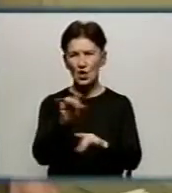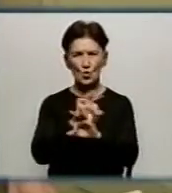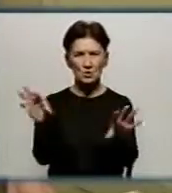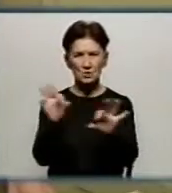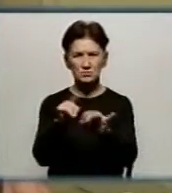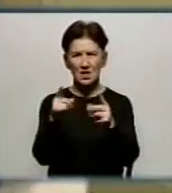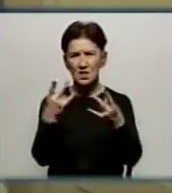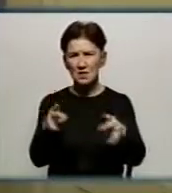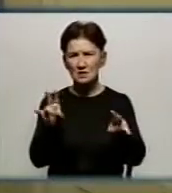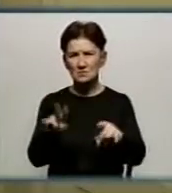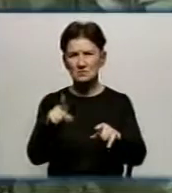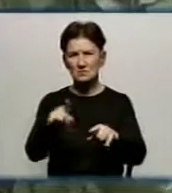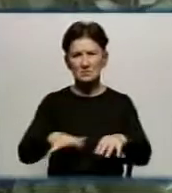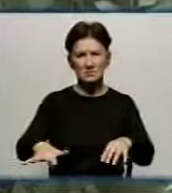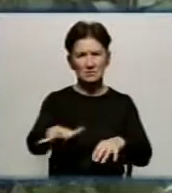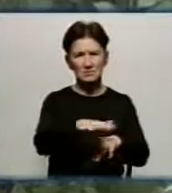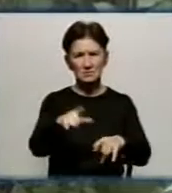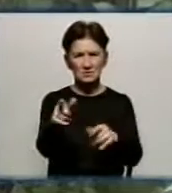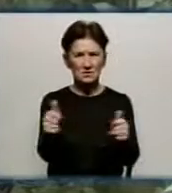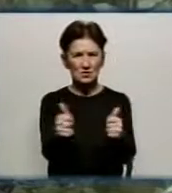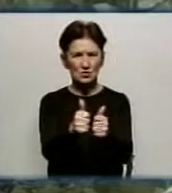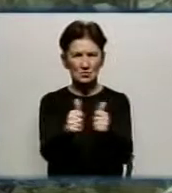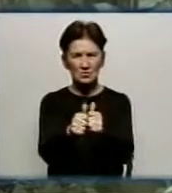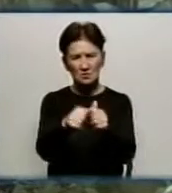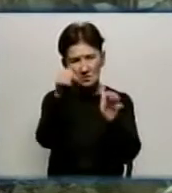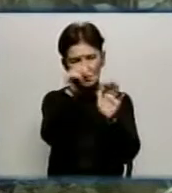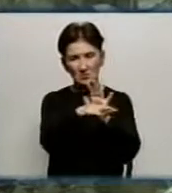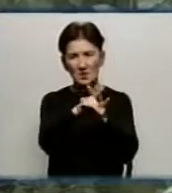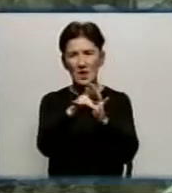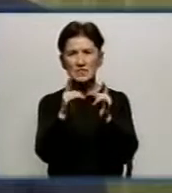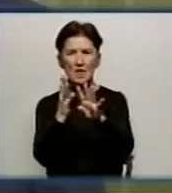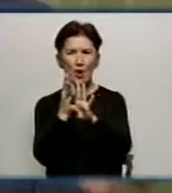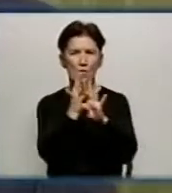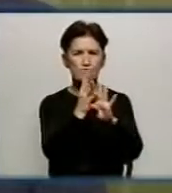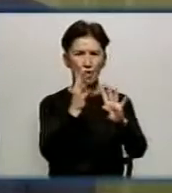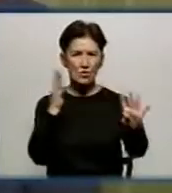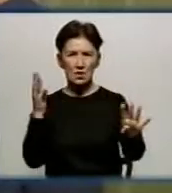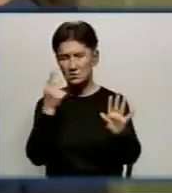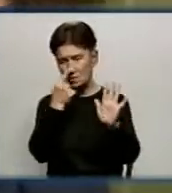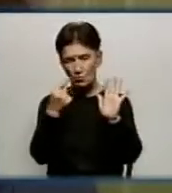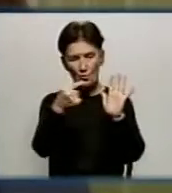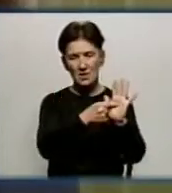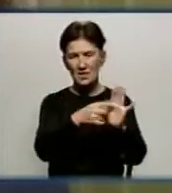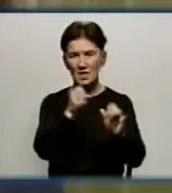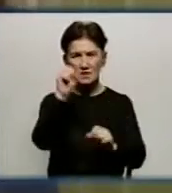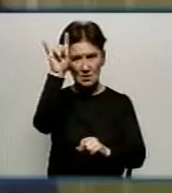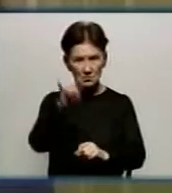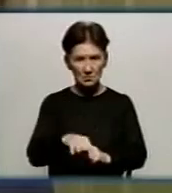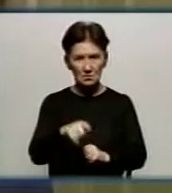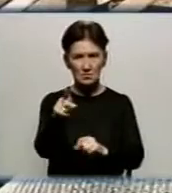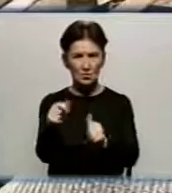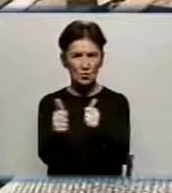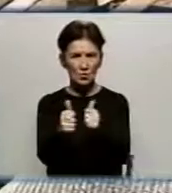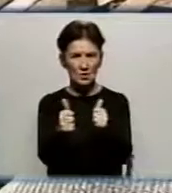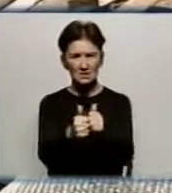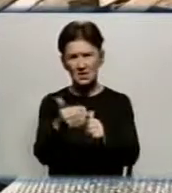Непотріб та сміття з подвір'я її сусідки Ніни Буркович тиснула на огорожу і потрапляла на підвіконня. За словами Тетяни Власенко, сусідське подвір